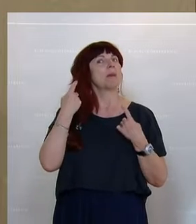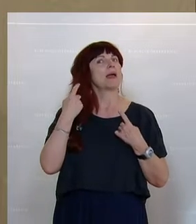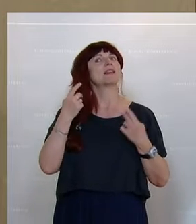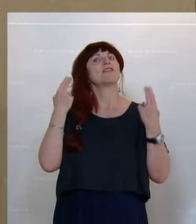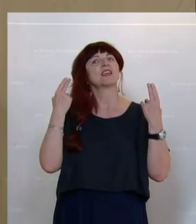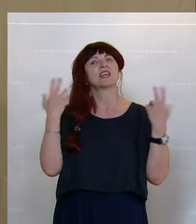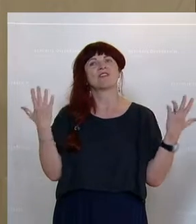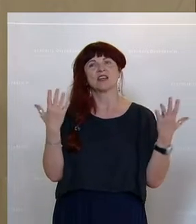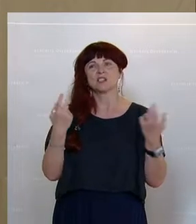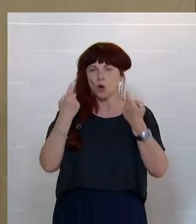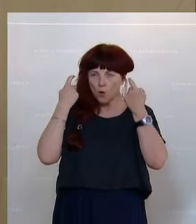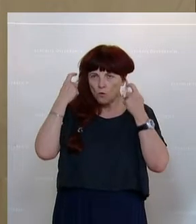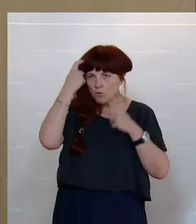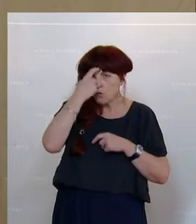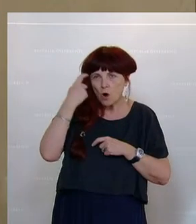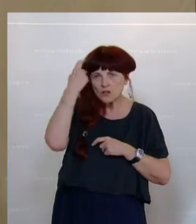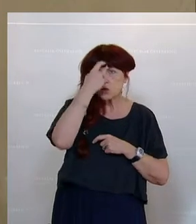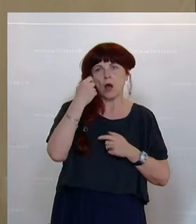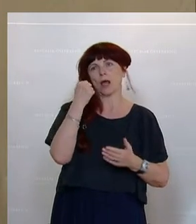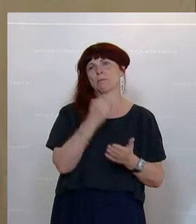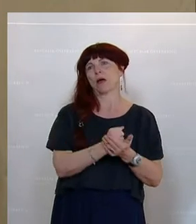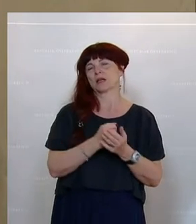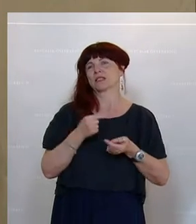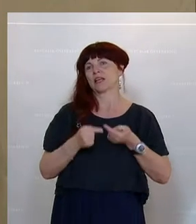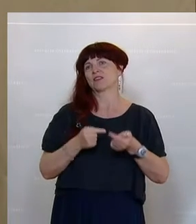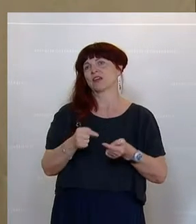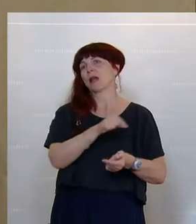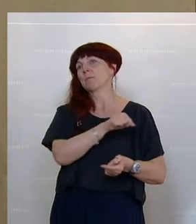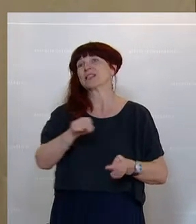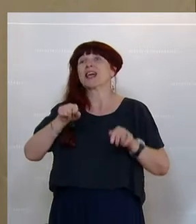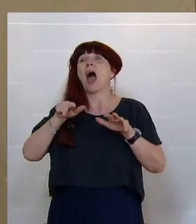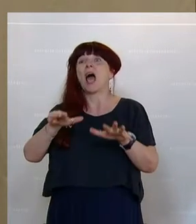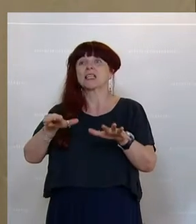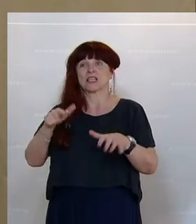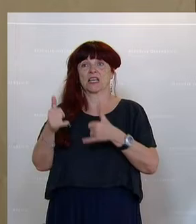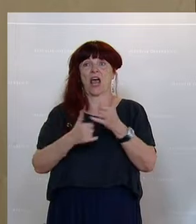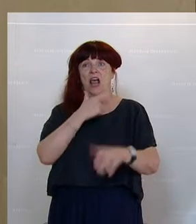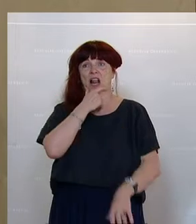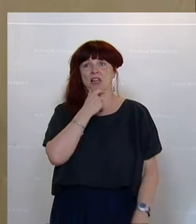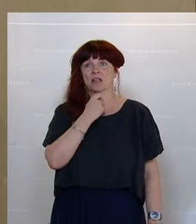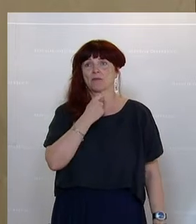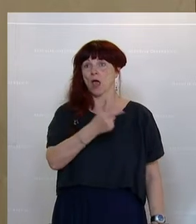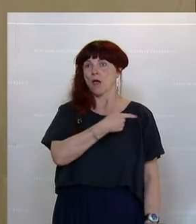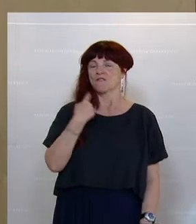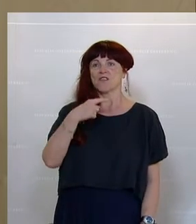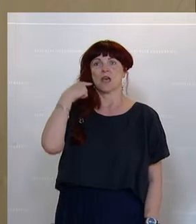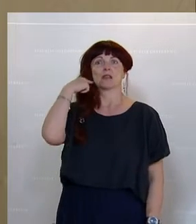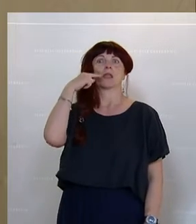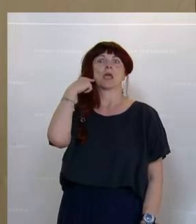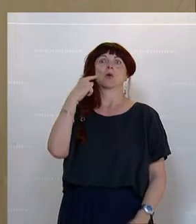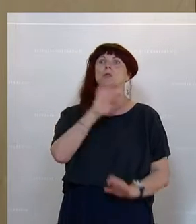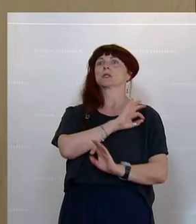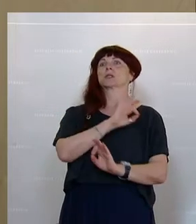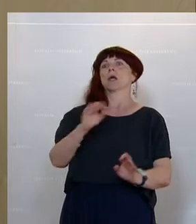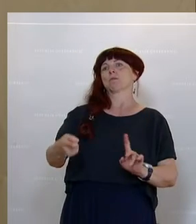wirklicher Vorsorge-Pass sozusagen entwickelt wird für Kinder bis zum 18. Lebensjahr. Dem stehen wir als NEOS grundsätzlich sehr